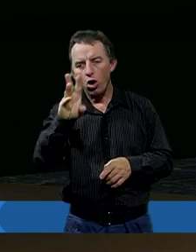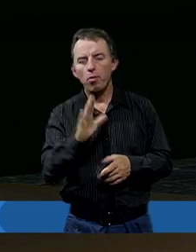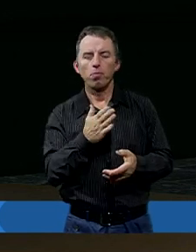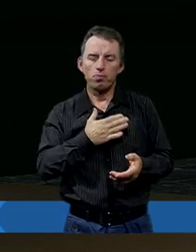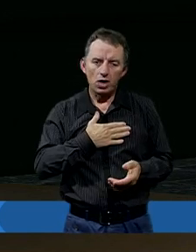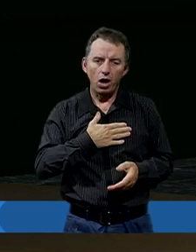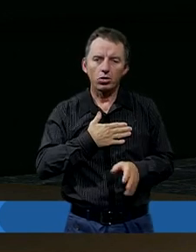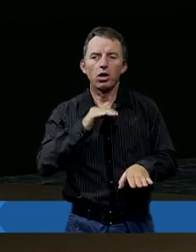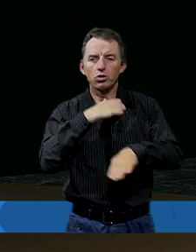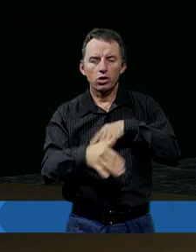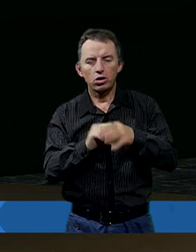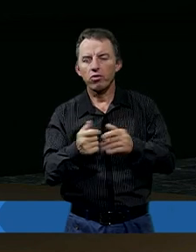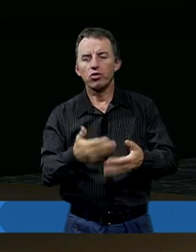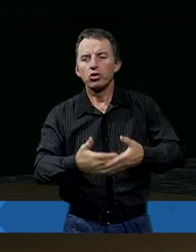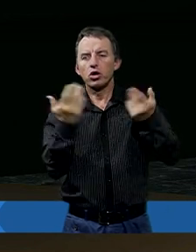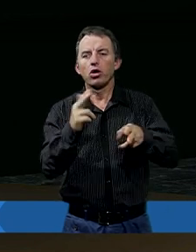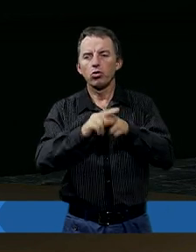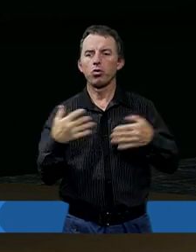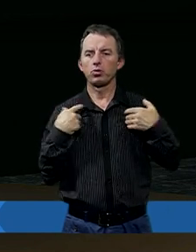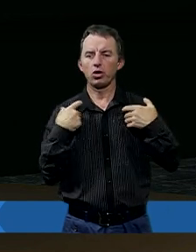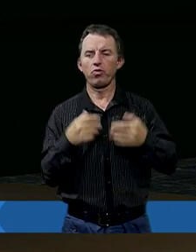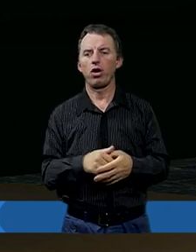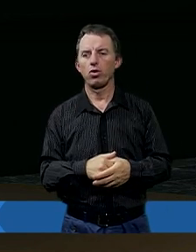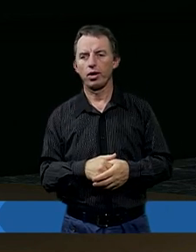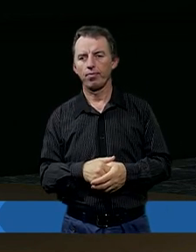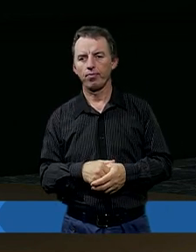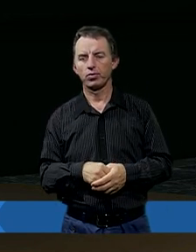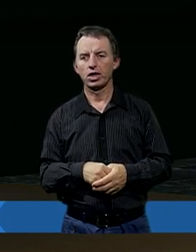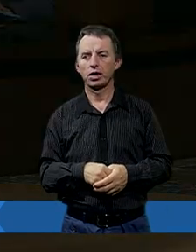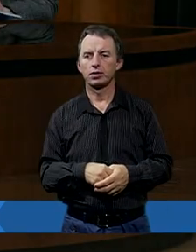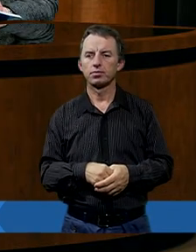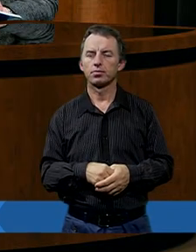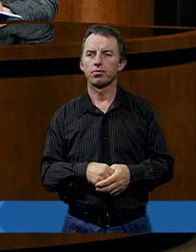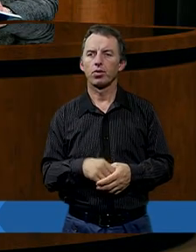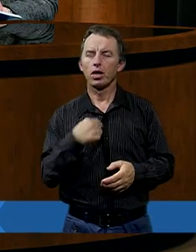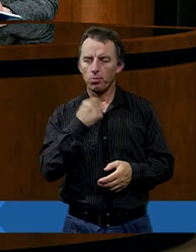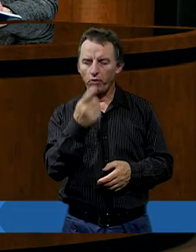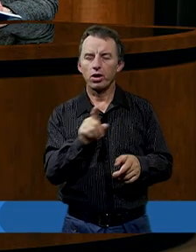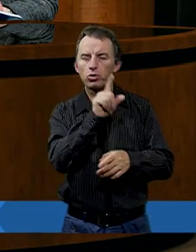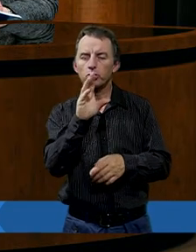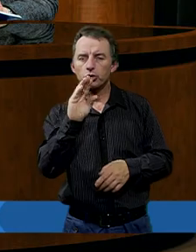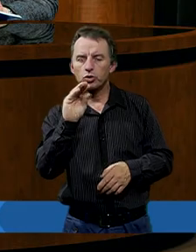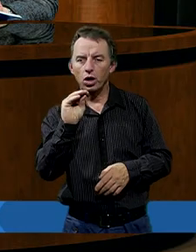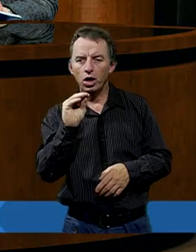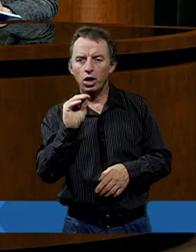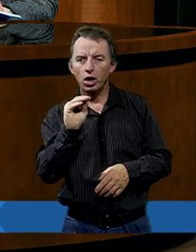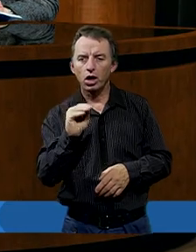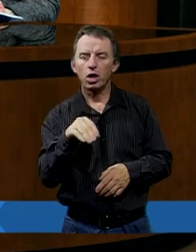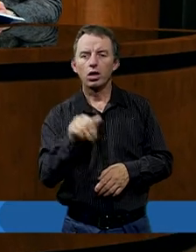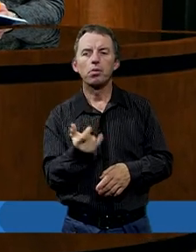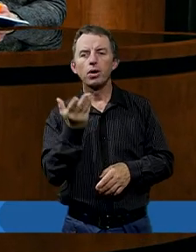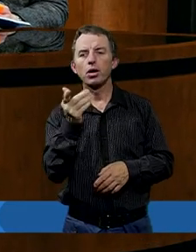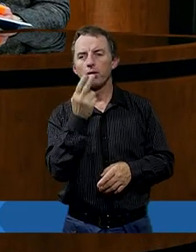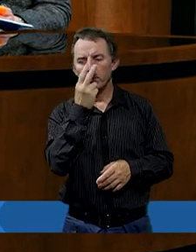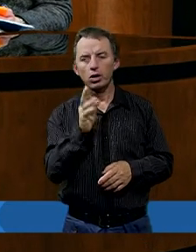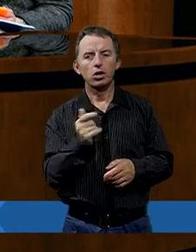szczęście, że miał z kim dzielić to swoje nieszczęście. To też jest ważna kwestia. Ja powiem, że może to bardzo